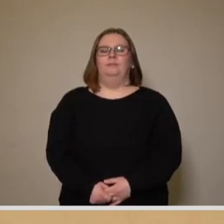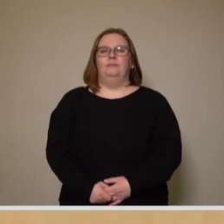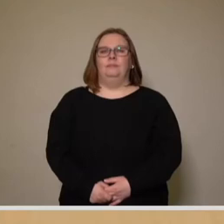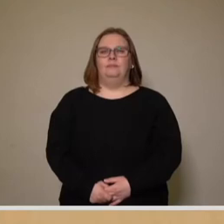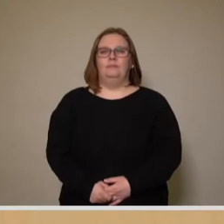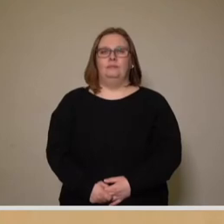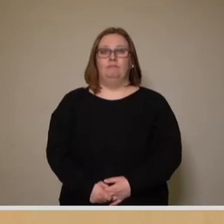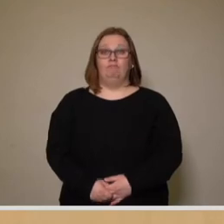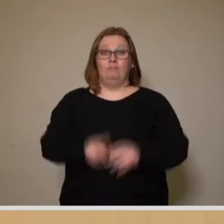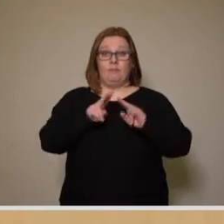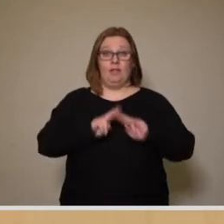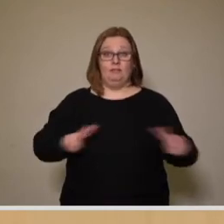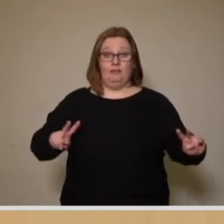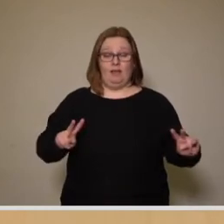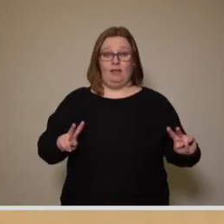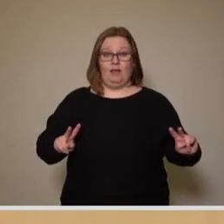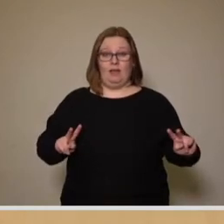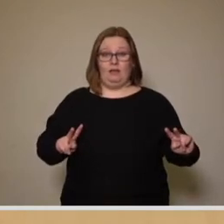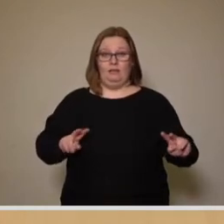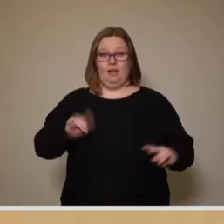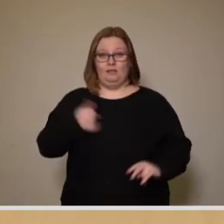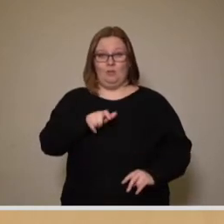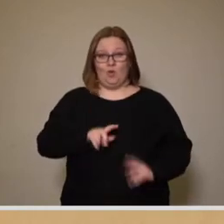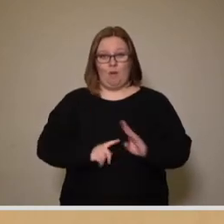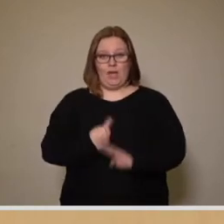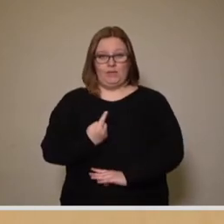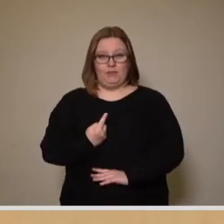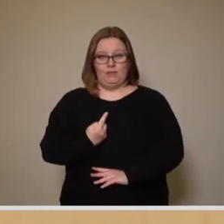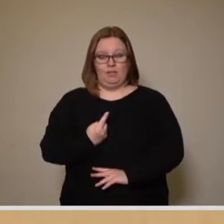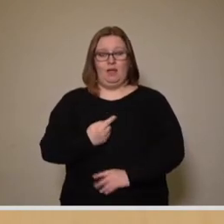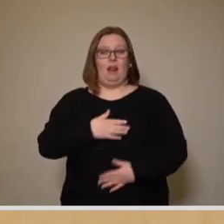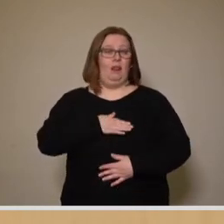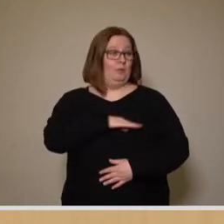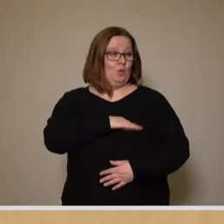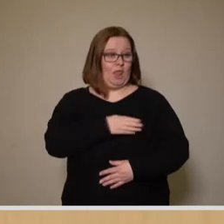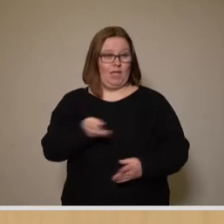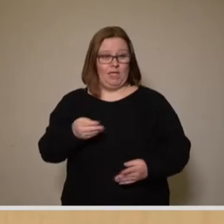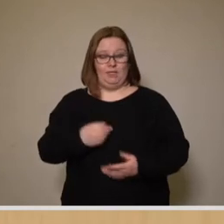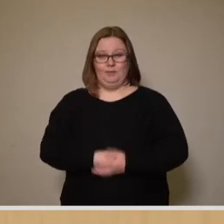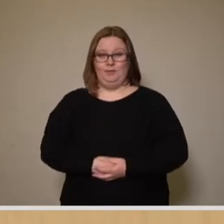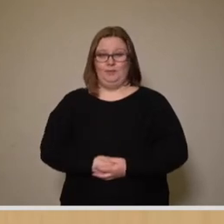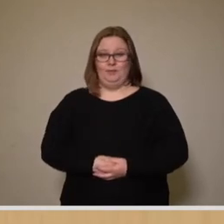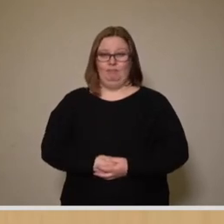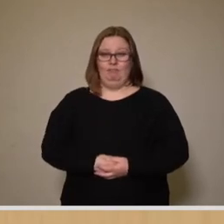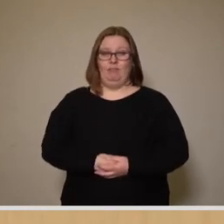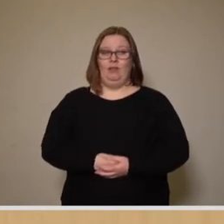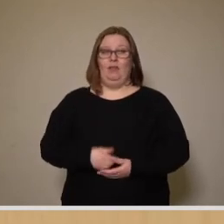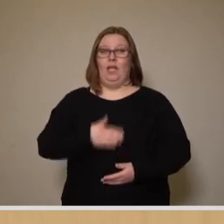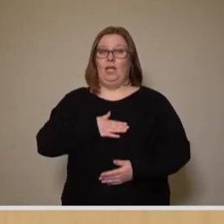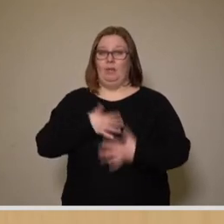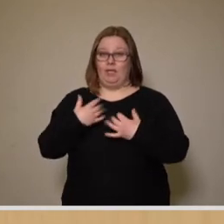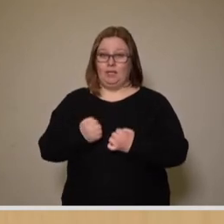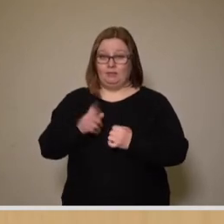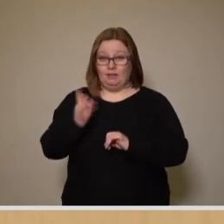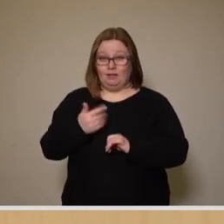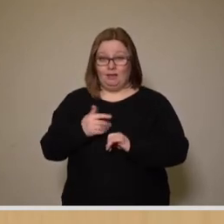Sehr geehrter Herr erster Bürgermeister, liebe Kolleginnen und Kollegen, liebe Gäste